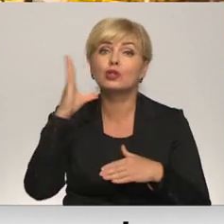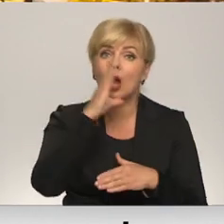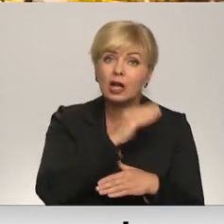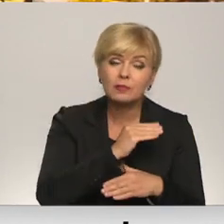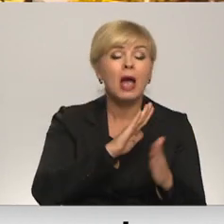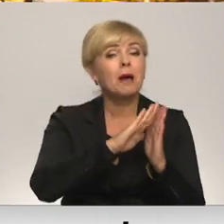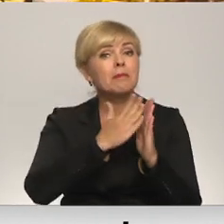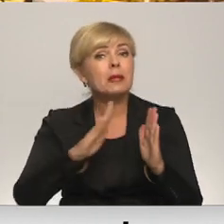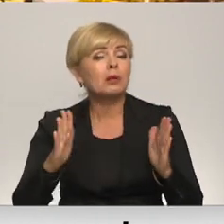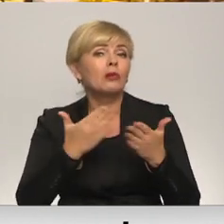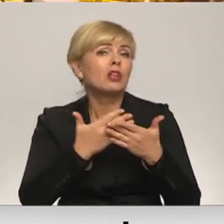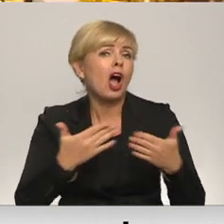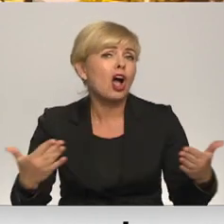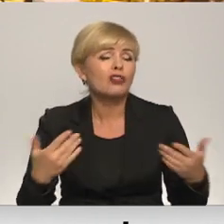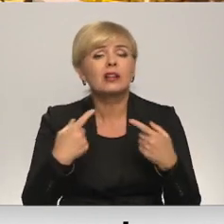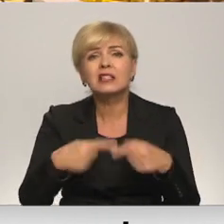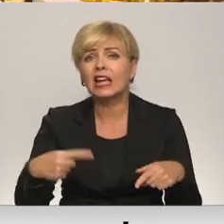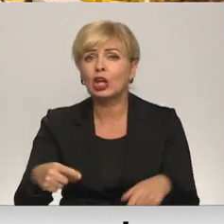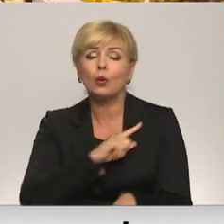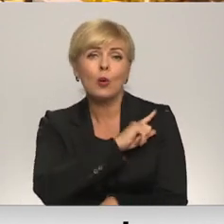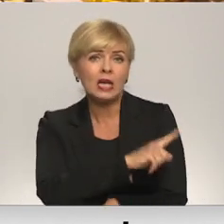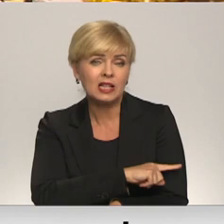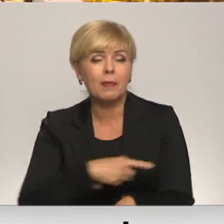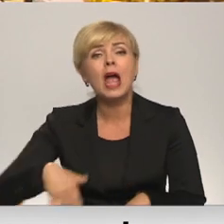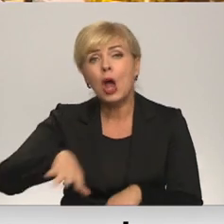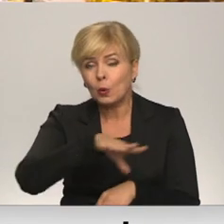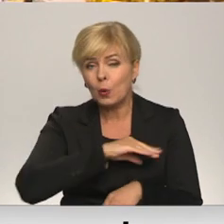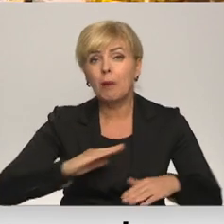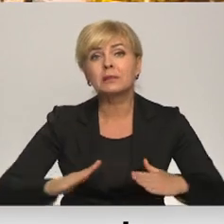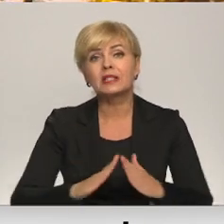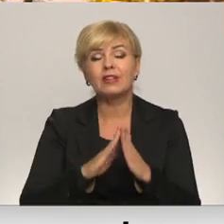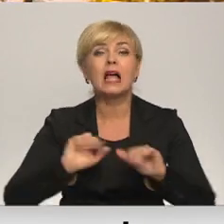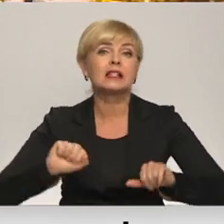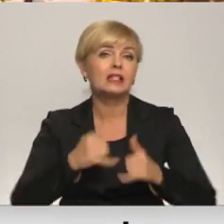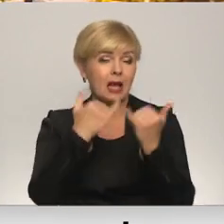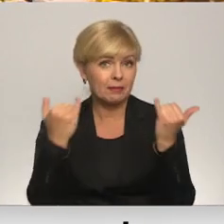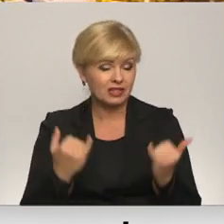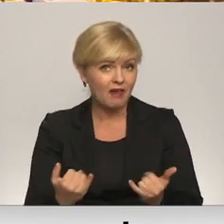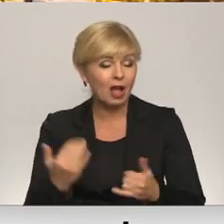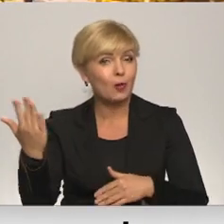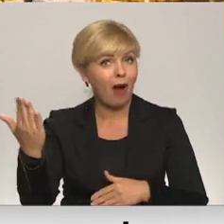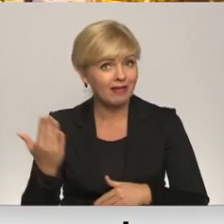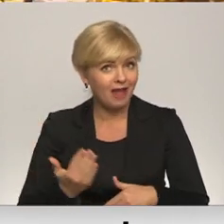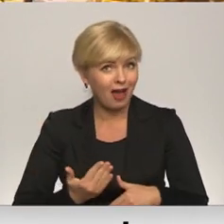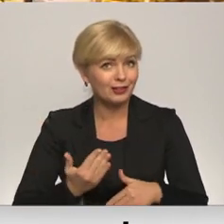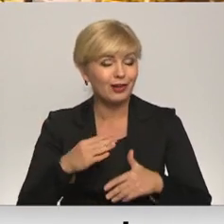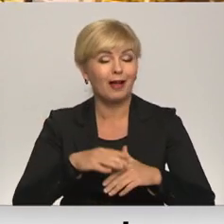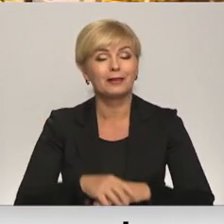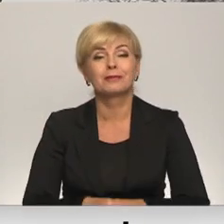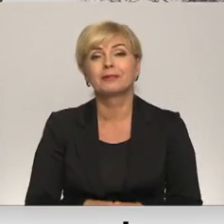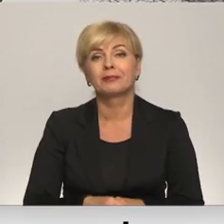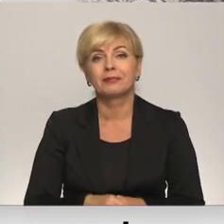bibliotēka un daudz dažādu citu iespēju. Arī visiem kopā svinēt Ziemu svētku atnākšanu. Turpin Madara Līcīte.